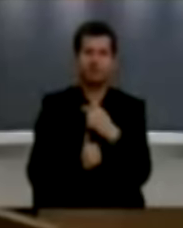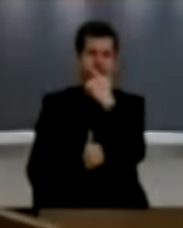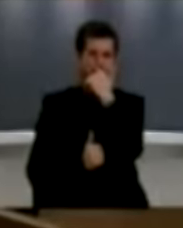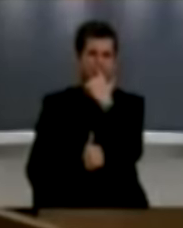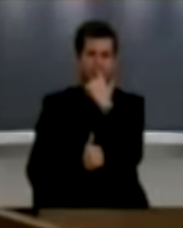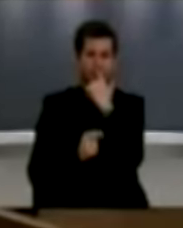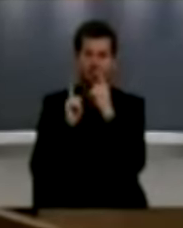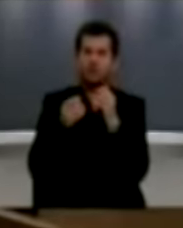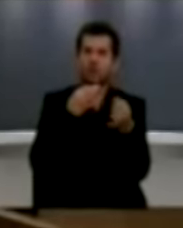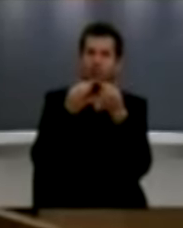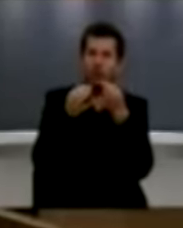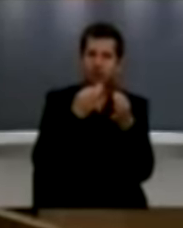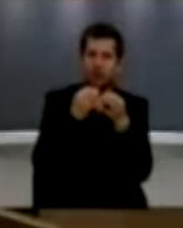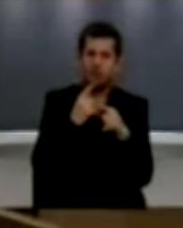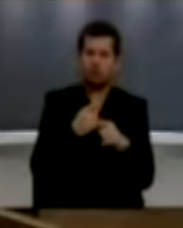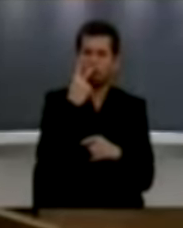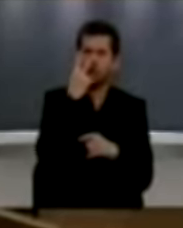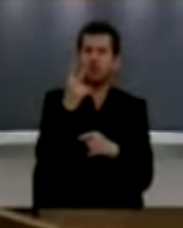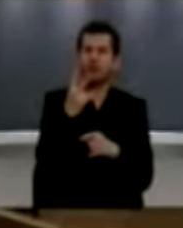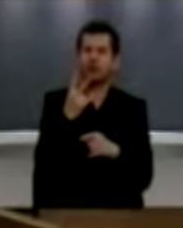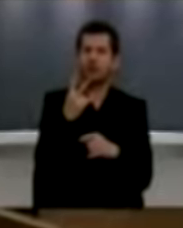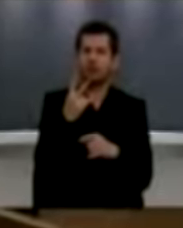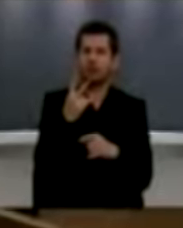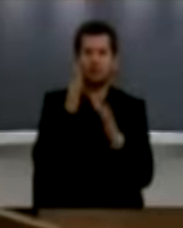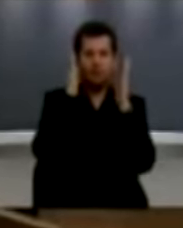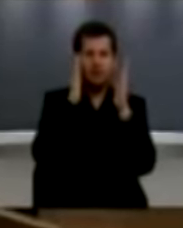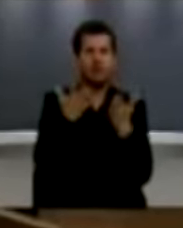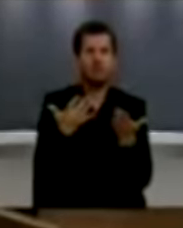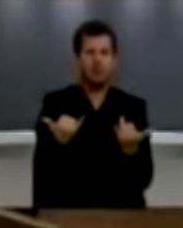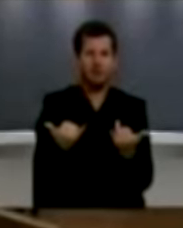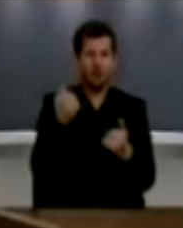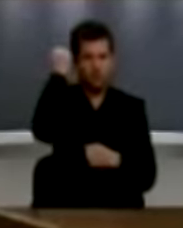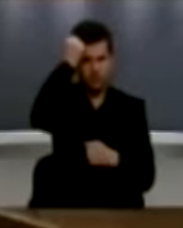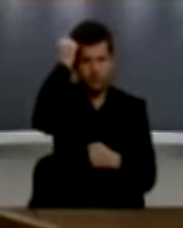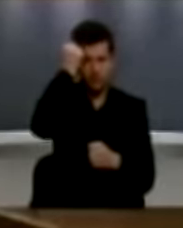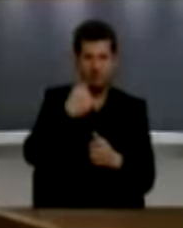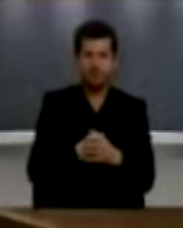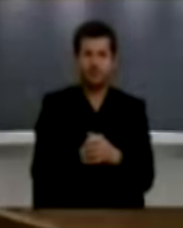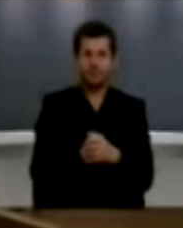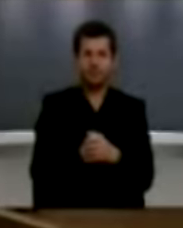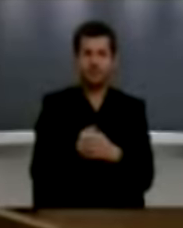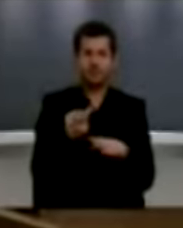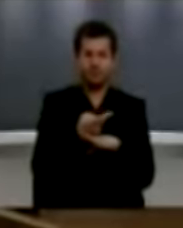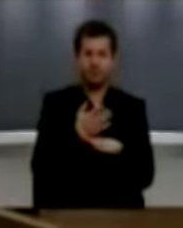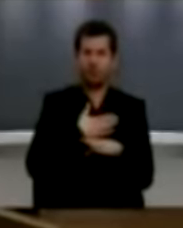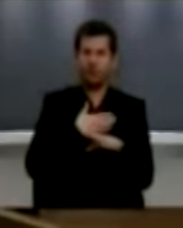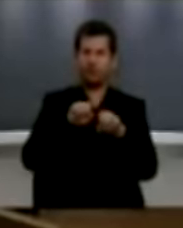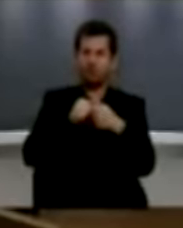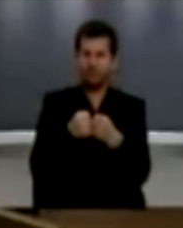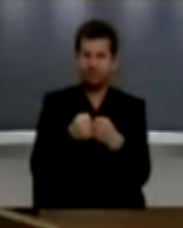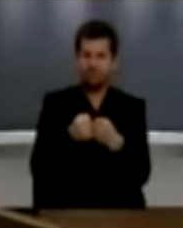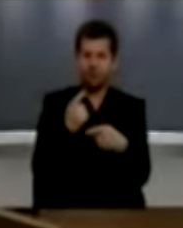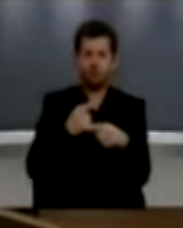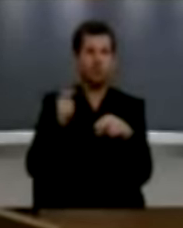pëtimi apo të shofim direkt ku drejt, ku është Kosova sot. Shteti jonë është i thymë, i coptumë dhe i